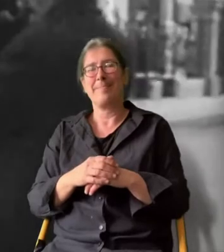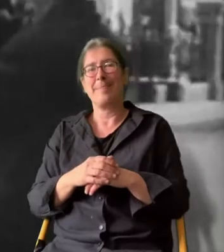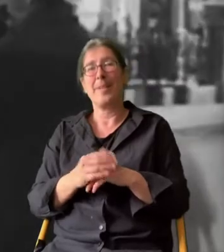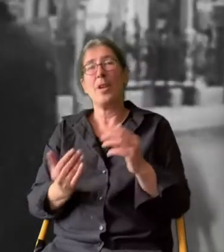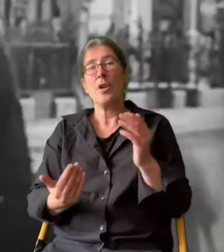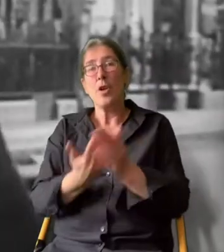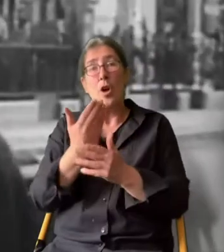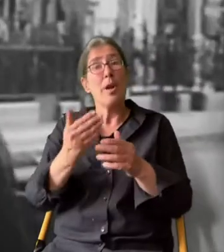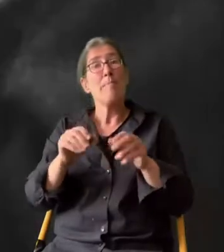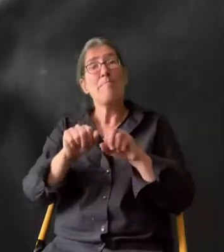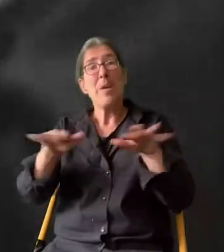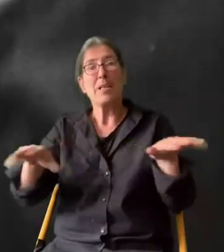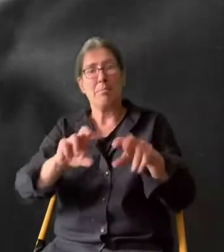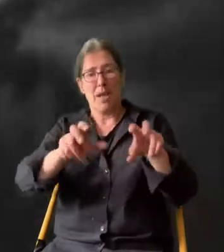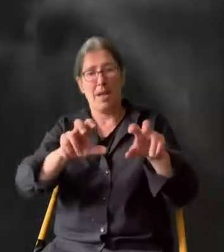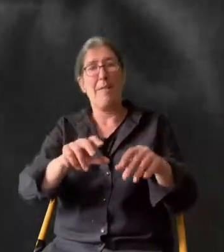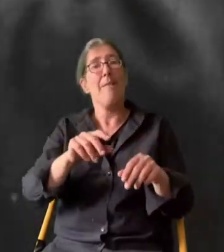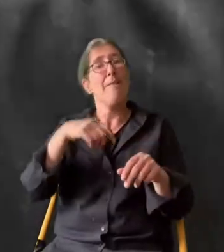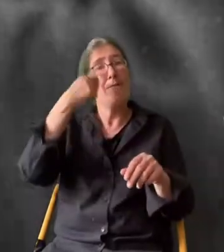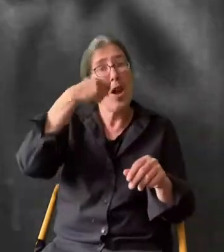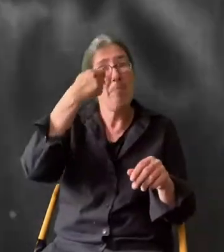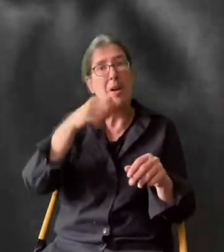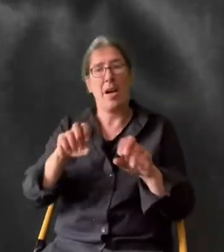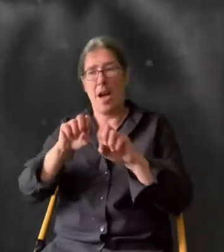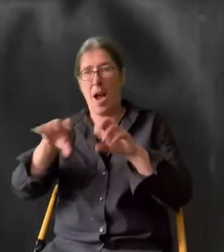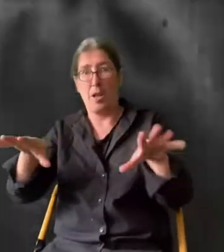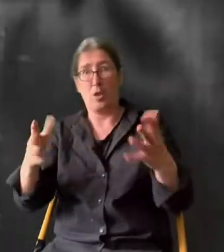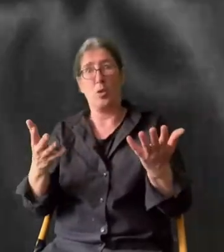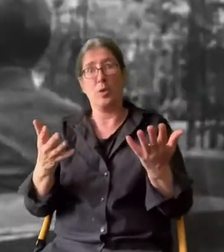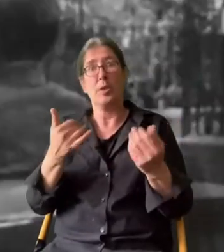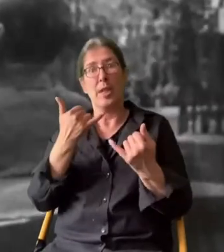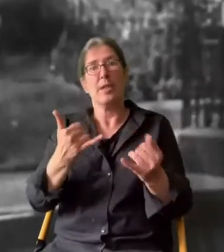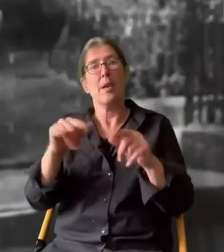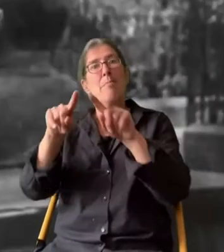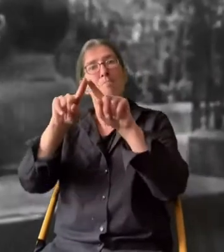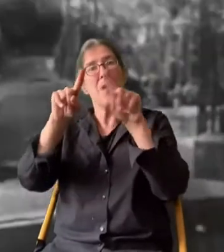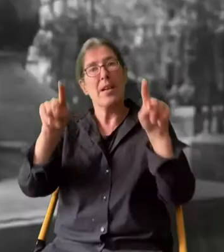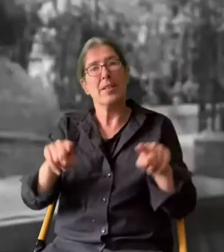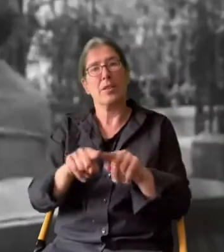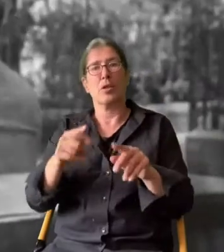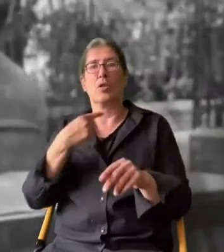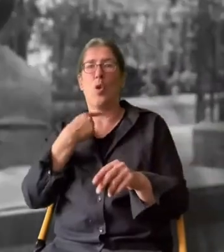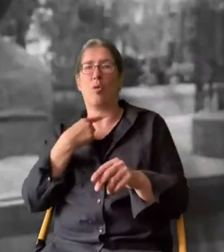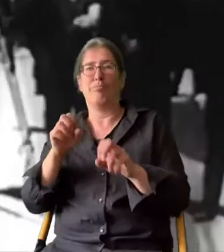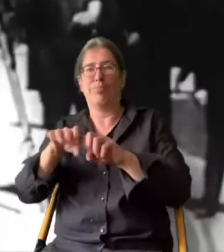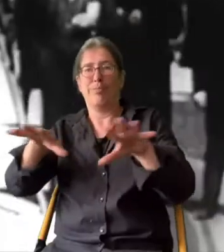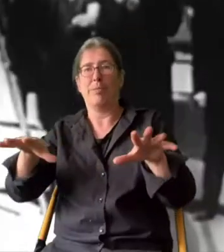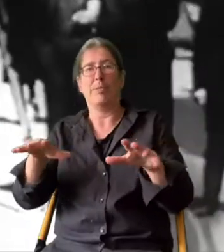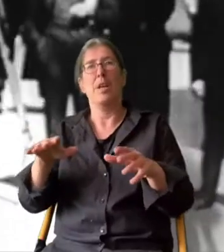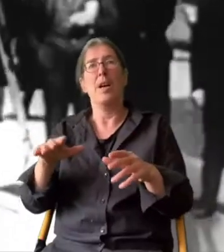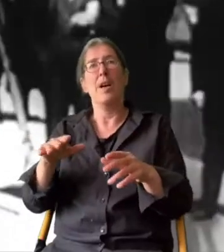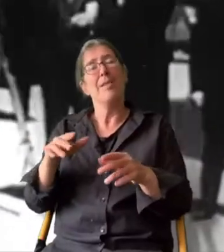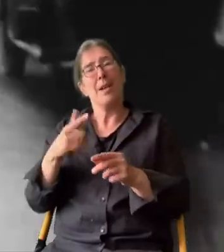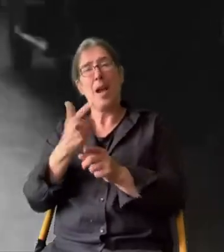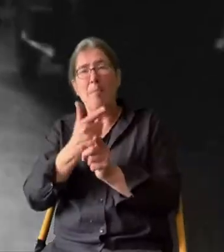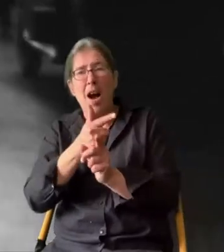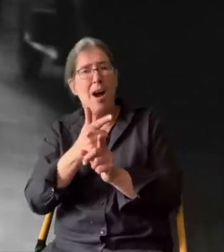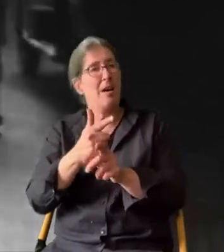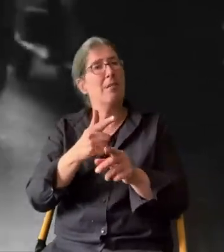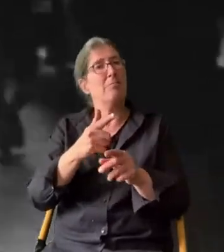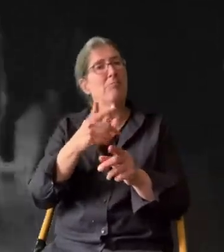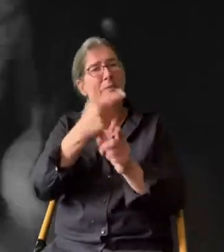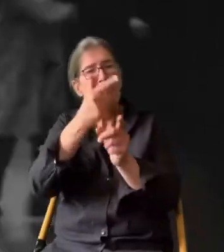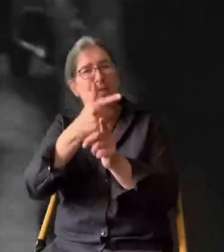Die neuen Massenmedien Film und Radio verbreiten Nachrichten jetzt auch in Bild und Ton. Rasende